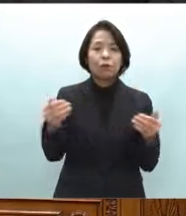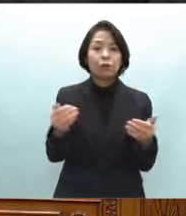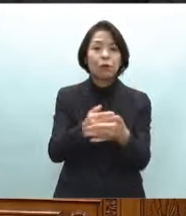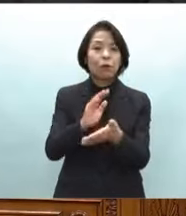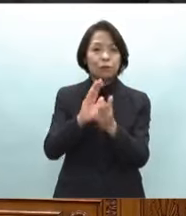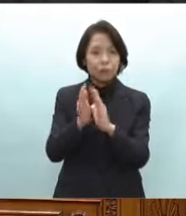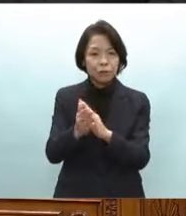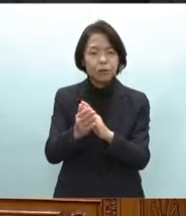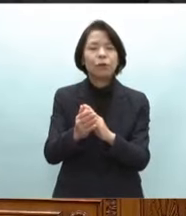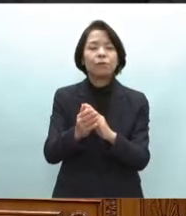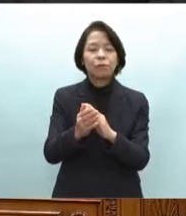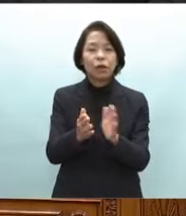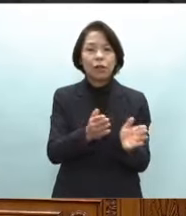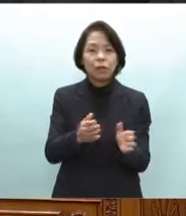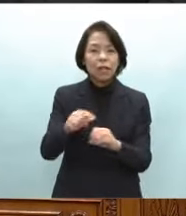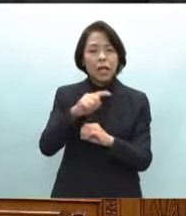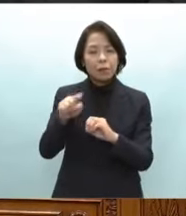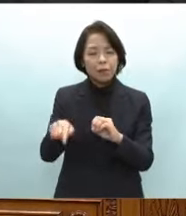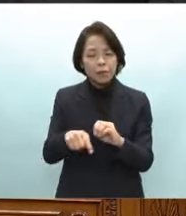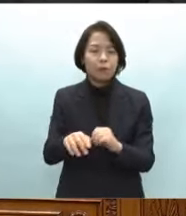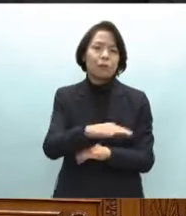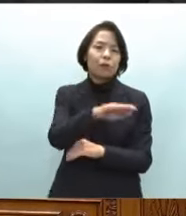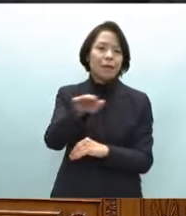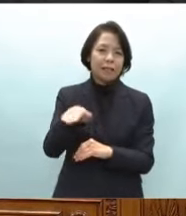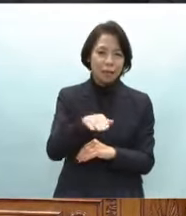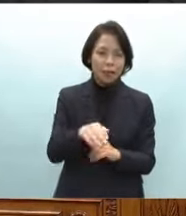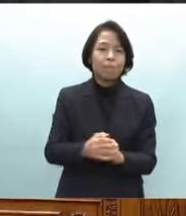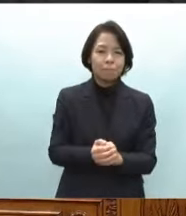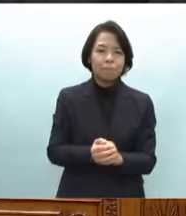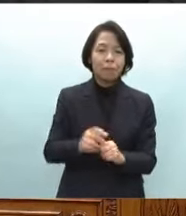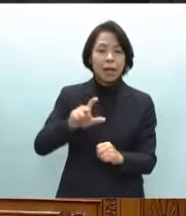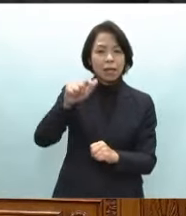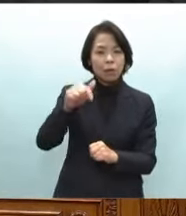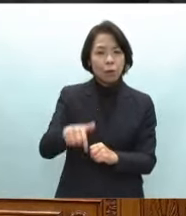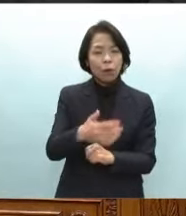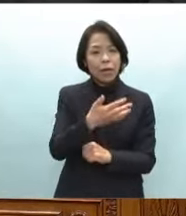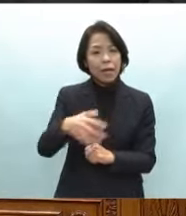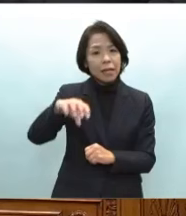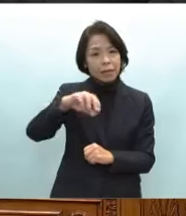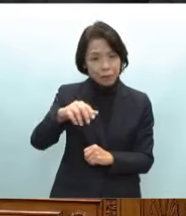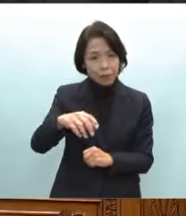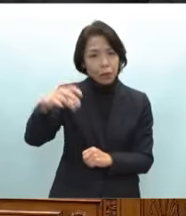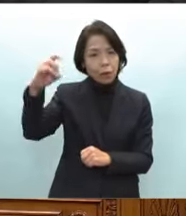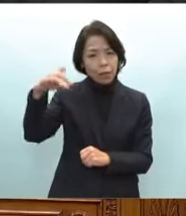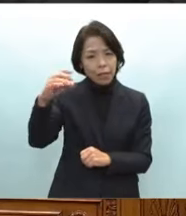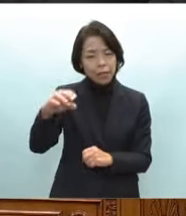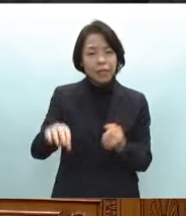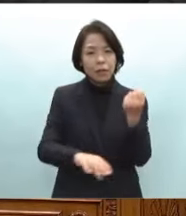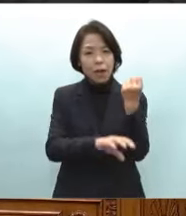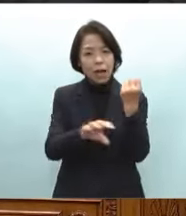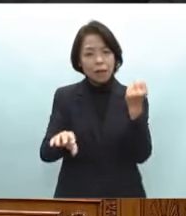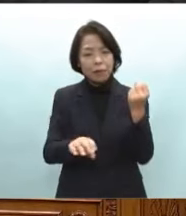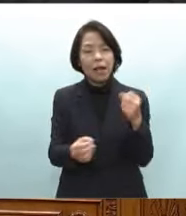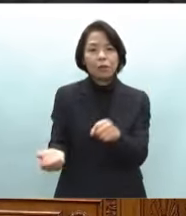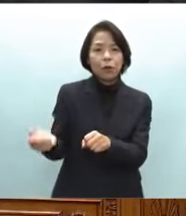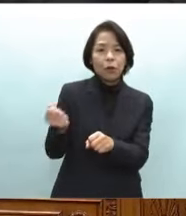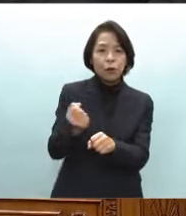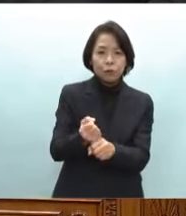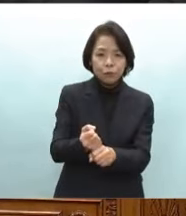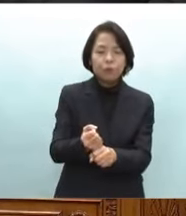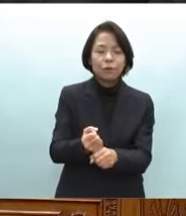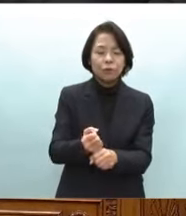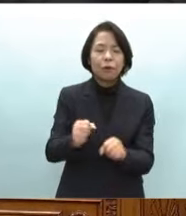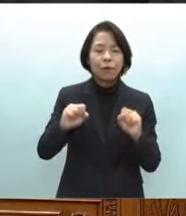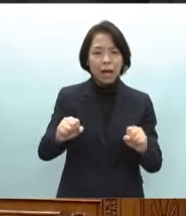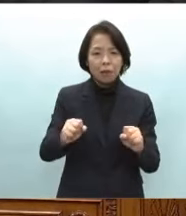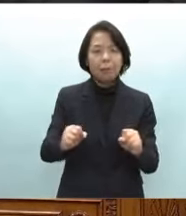地方整備局のテックフースの皆様上下水道電気などのライフラインの復旧を急いでおられる関係者の皆様